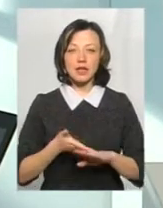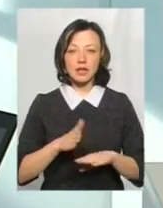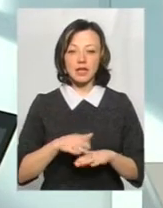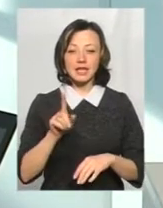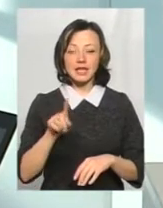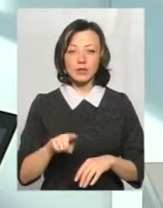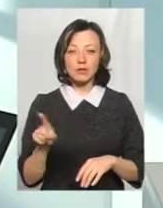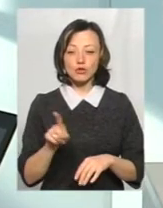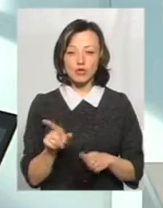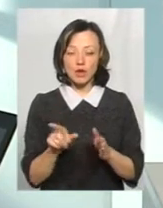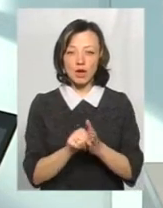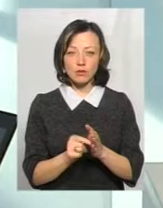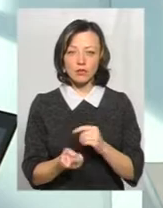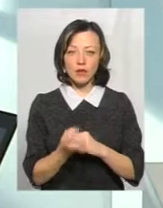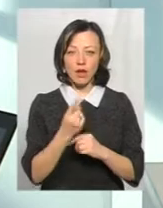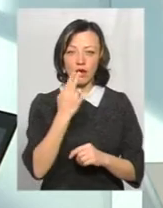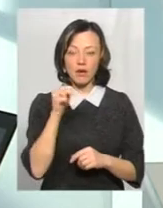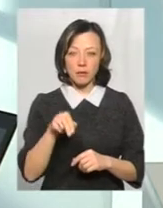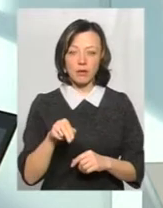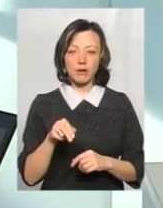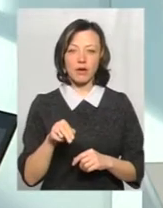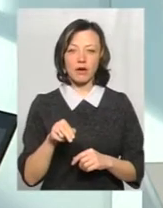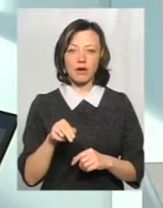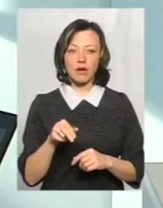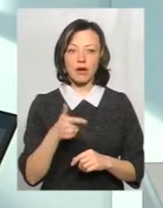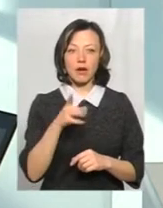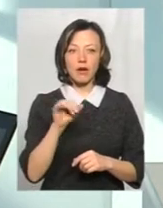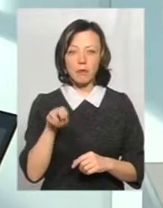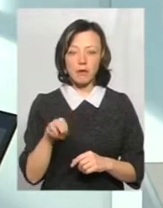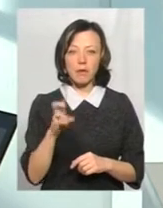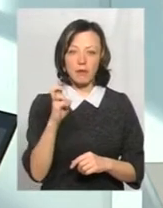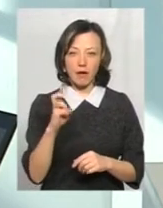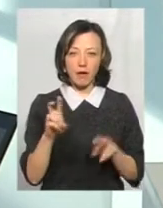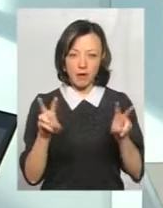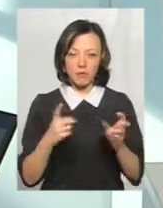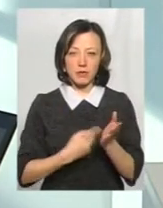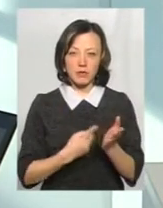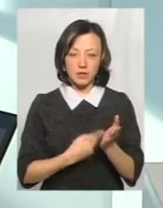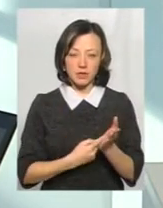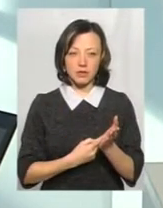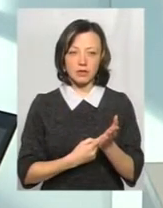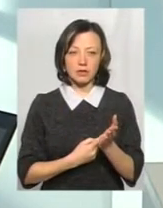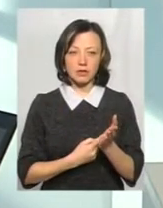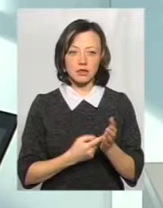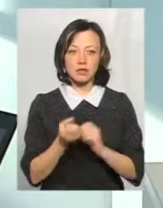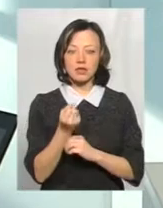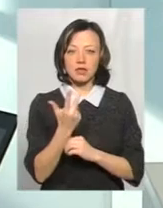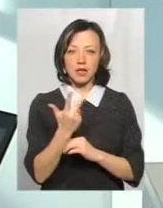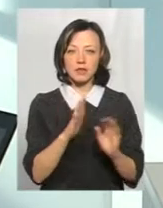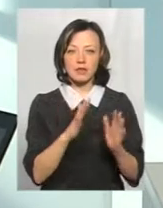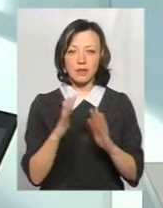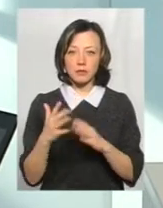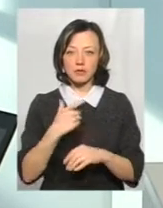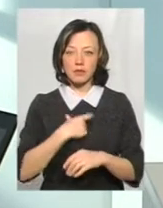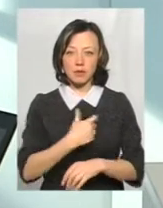що паралельно з появою грипу, а саме грип Б ми підтверджуємо, підтверджували 13 випадків